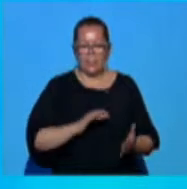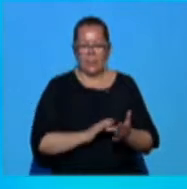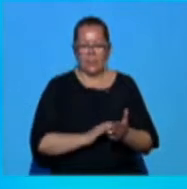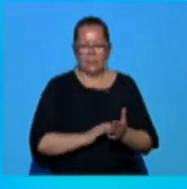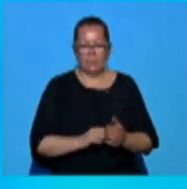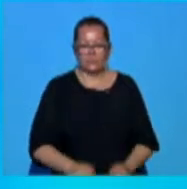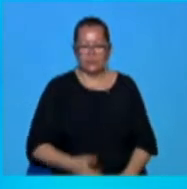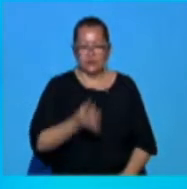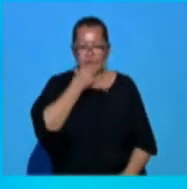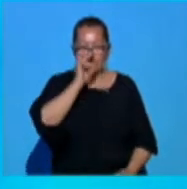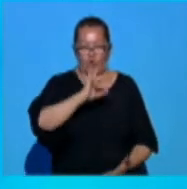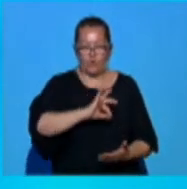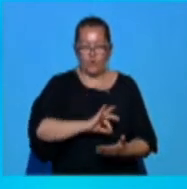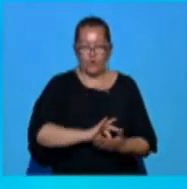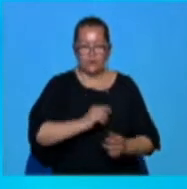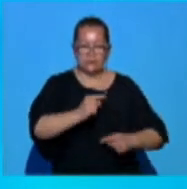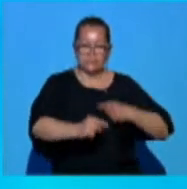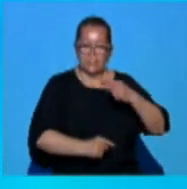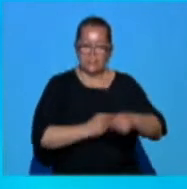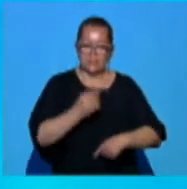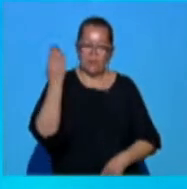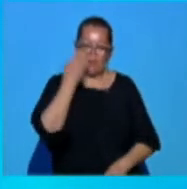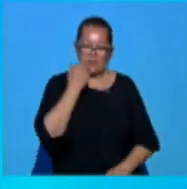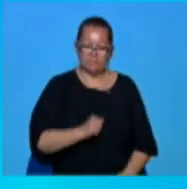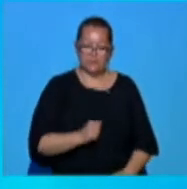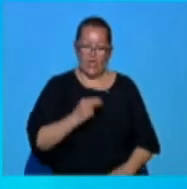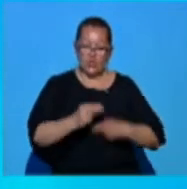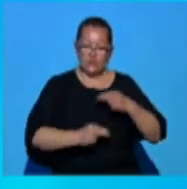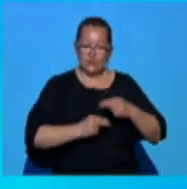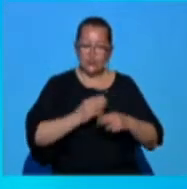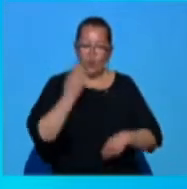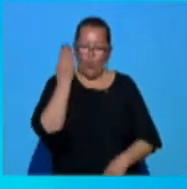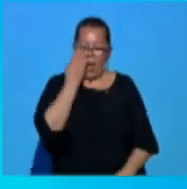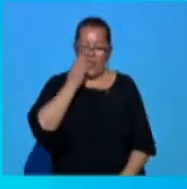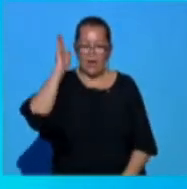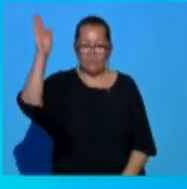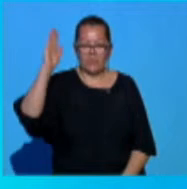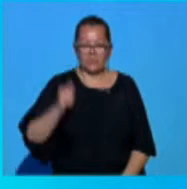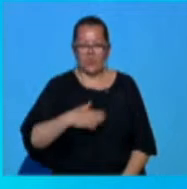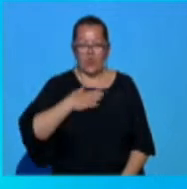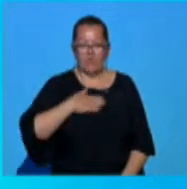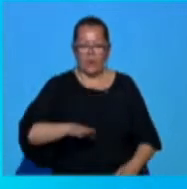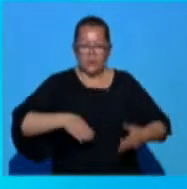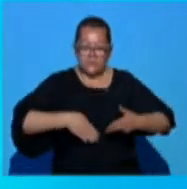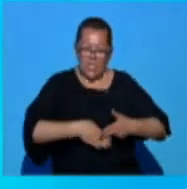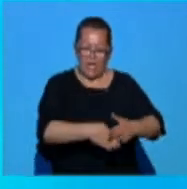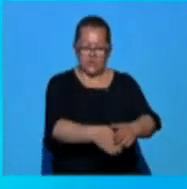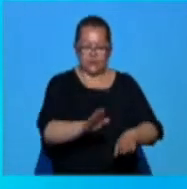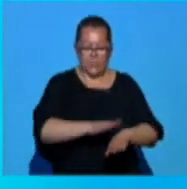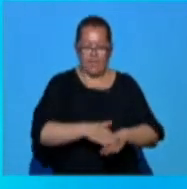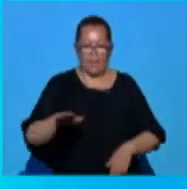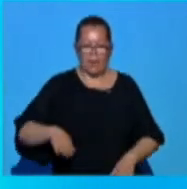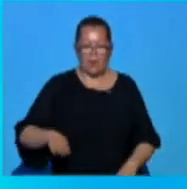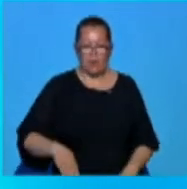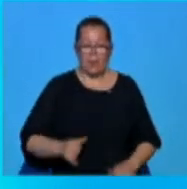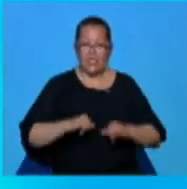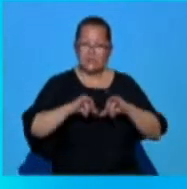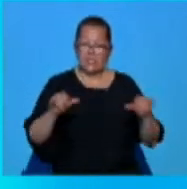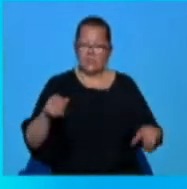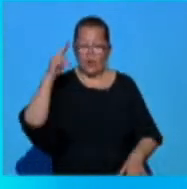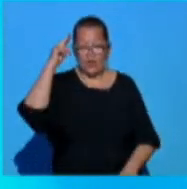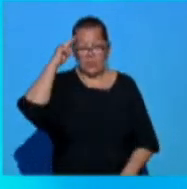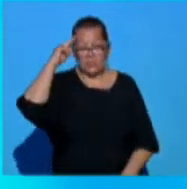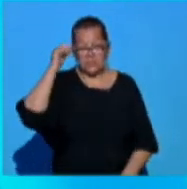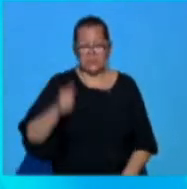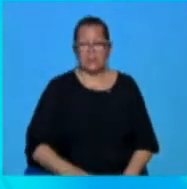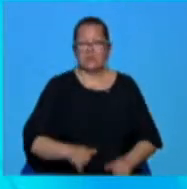Râmnicu-Vulcea și-au propus să transforme școala într-o școală a viitorului. Aceștia vor să-i ajute pe copii să-și dezvolte gândirea analitică și să